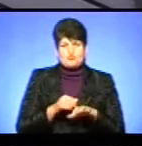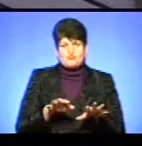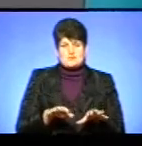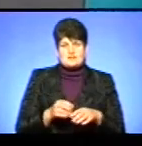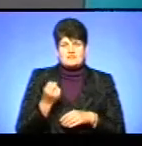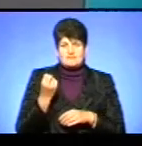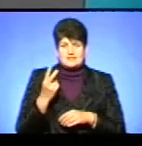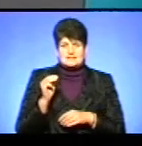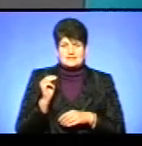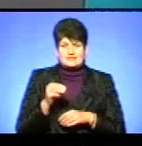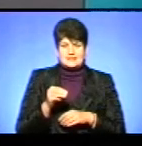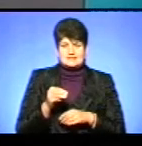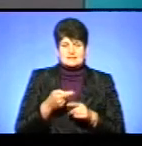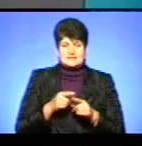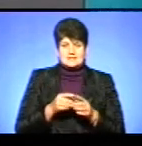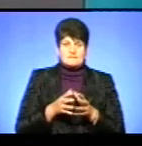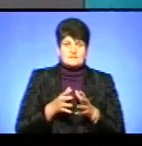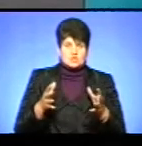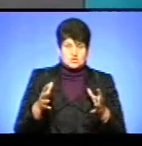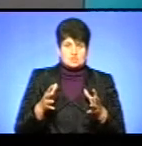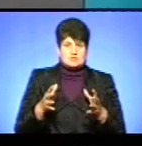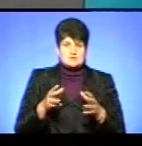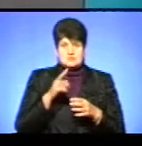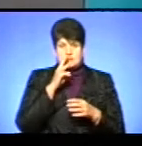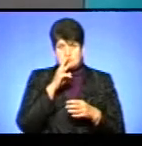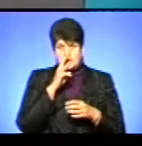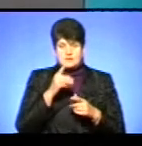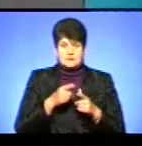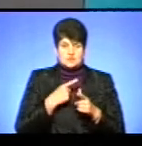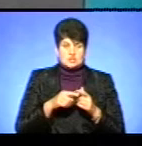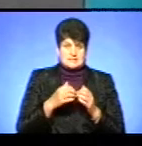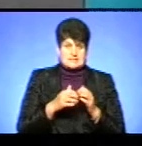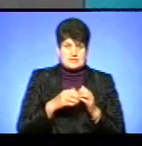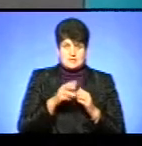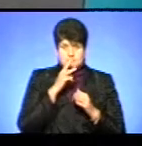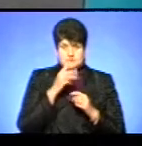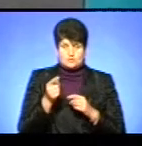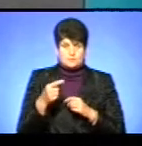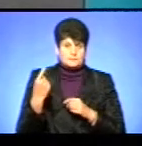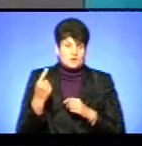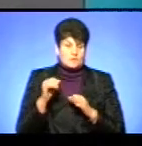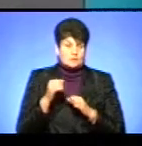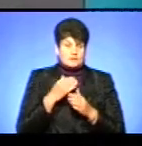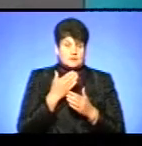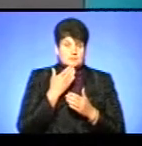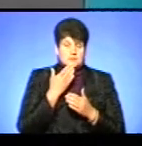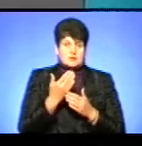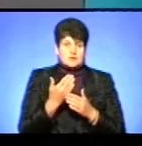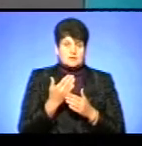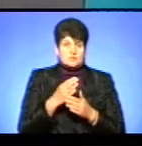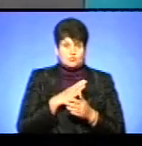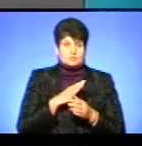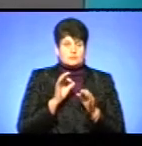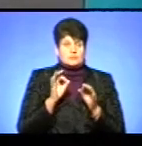власне, 12 тисяч – це набагато вища середньої заробітної плати на Тернопільщині, тому, можливо, запитання нашого додзвонючого було